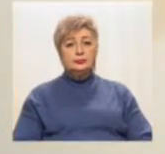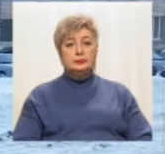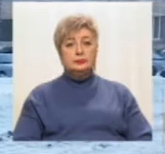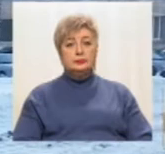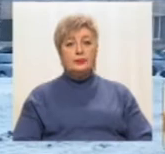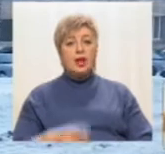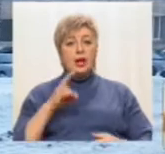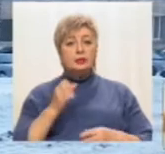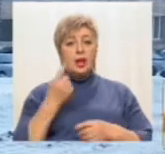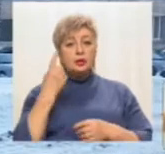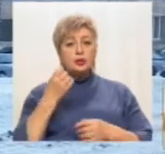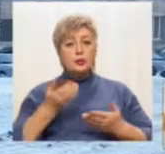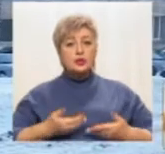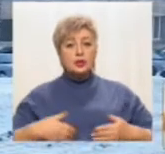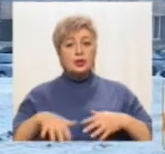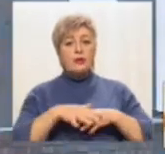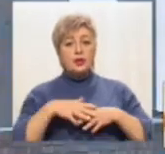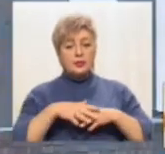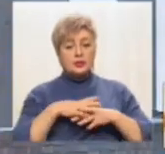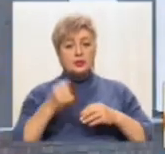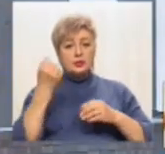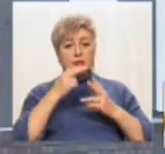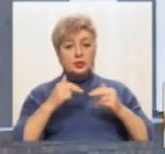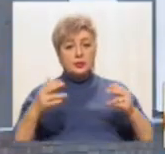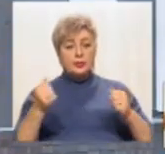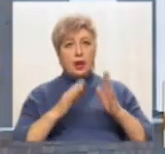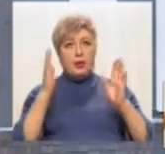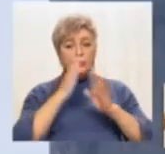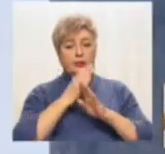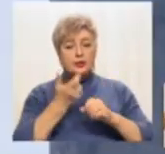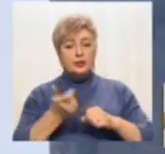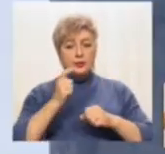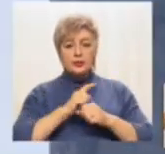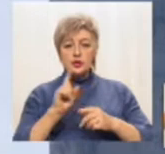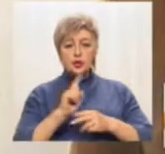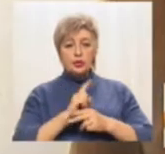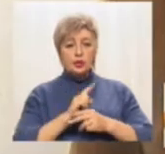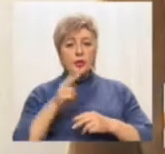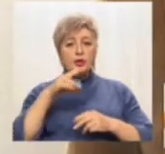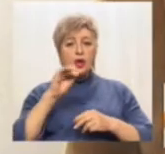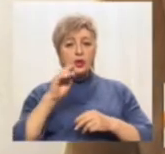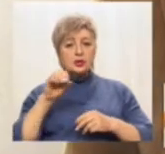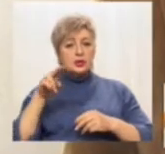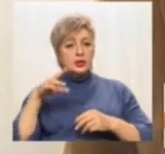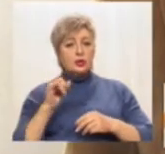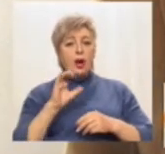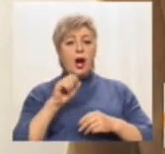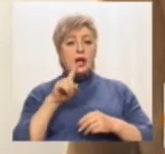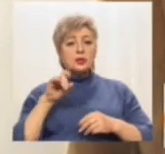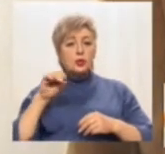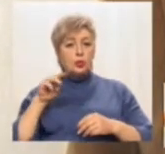На одному із житлових масивів у Дніпрі у повітрі перевищена норма діоксиду азоту. З початку цього року